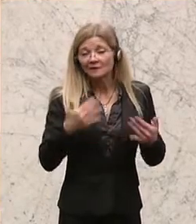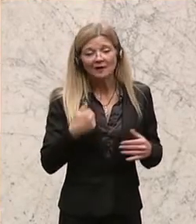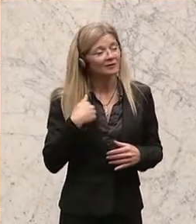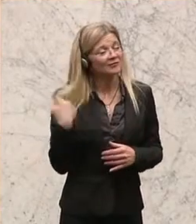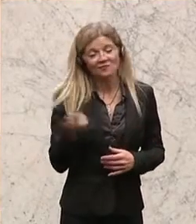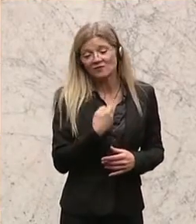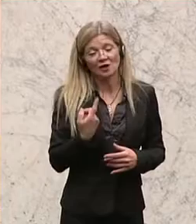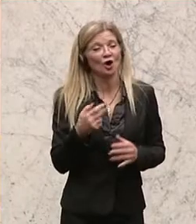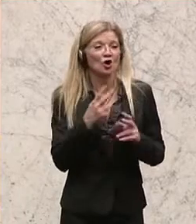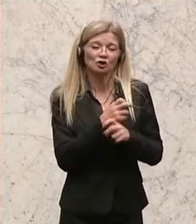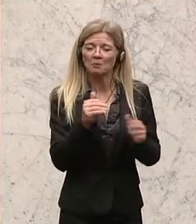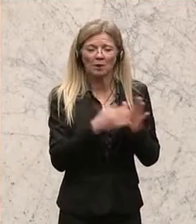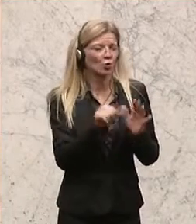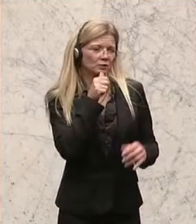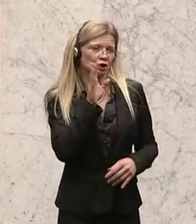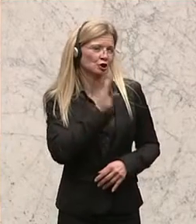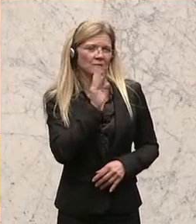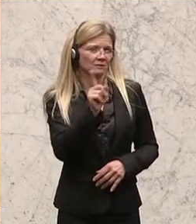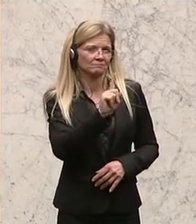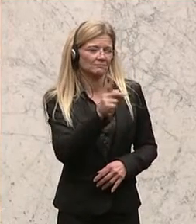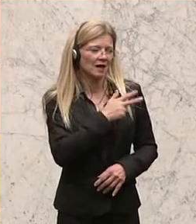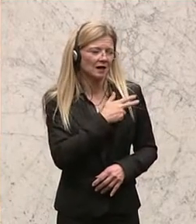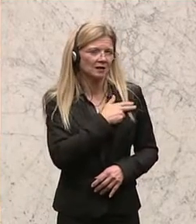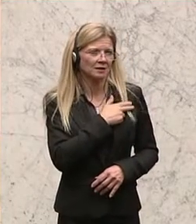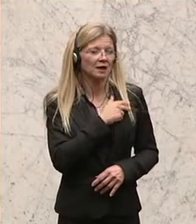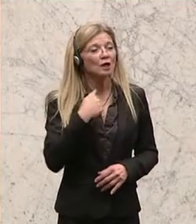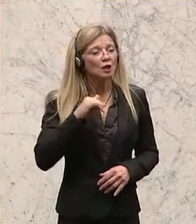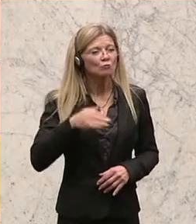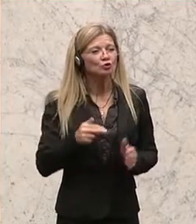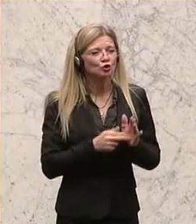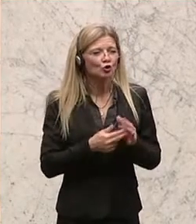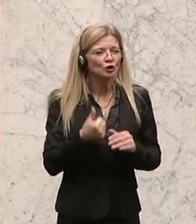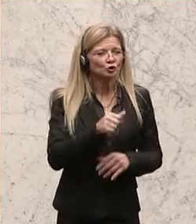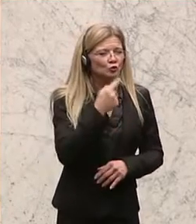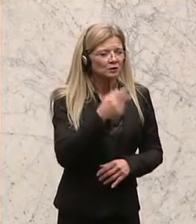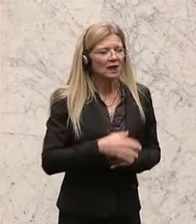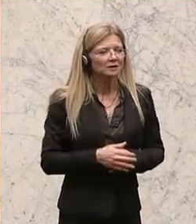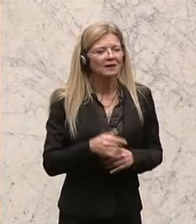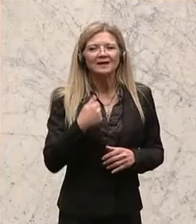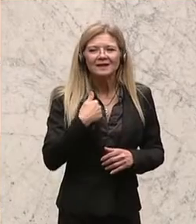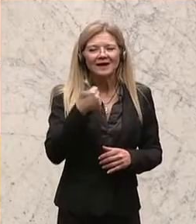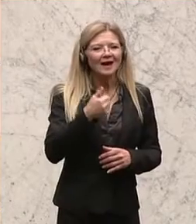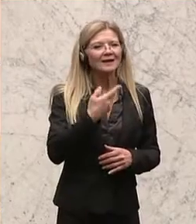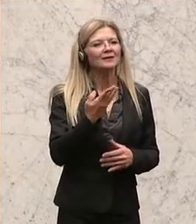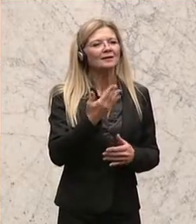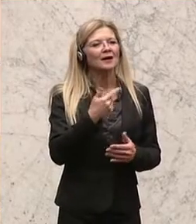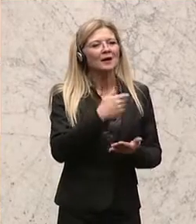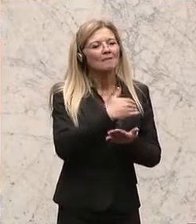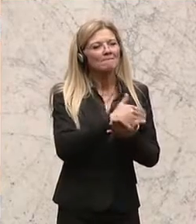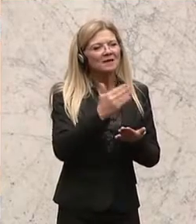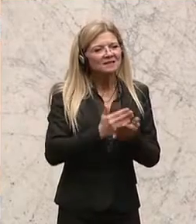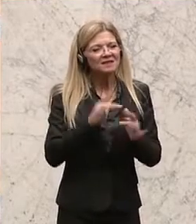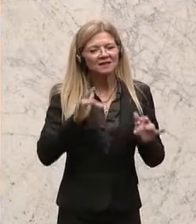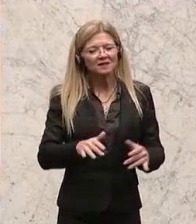komme aus einem Bezirk. Wir erfüllen die Quote der Asylanten genauso wie jeder andere. Und